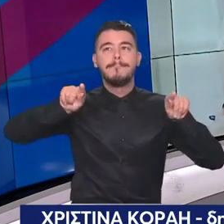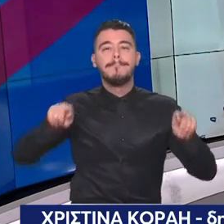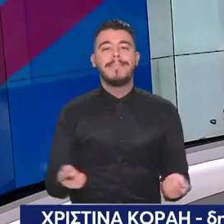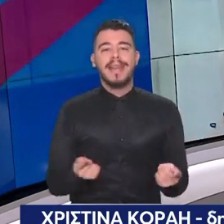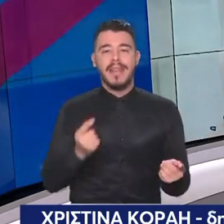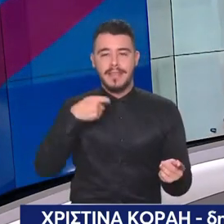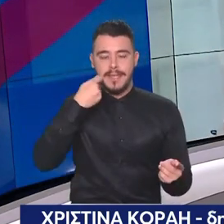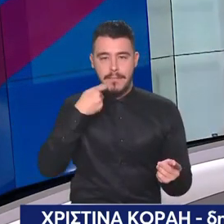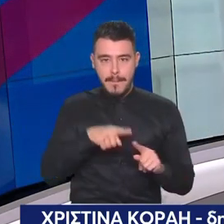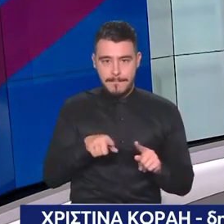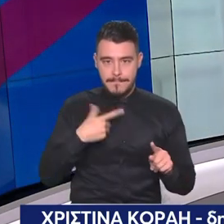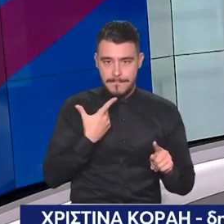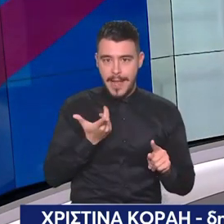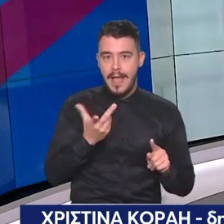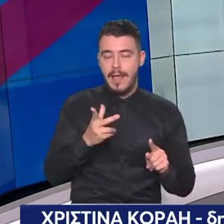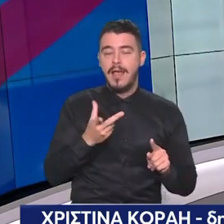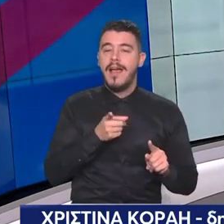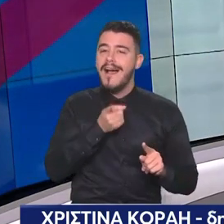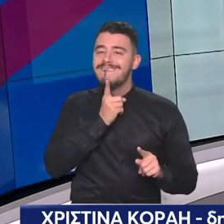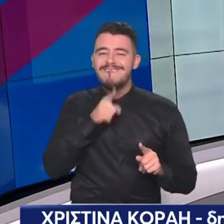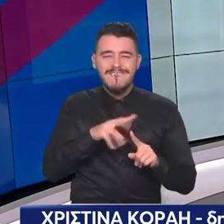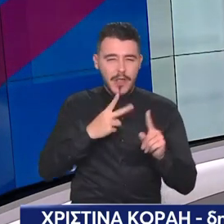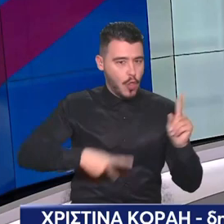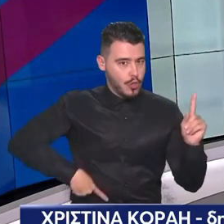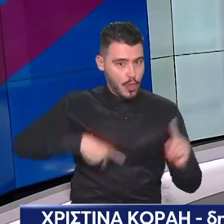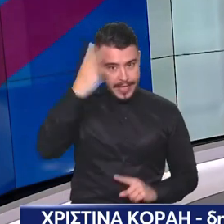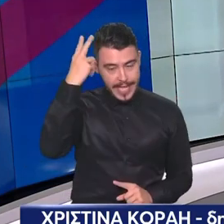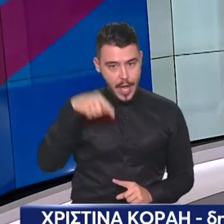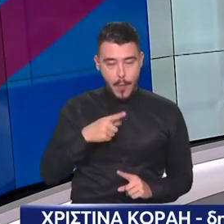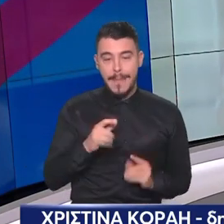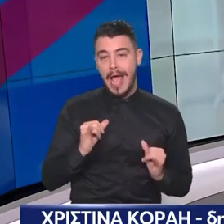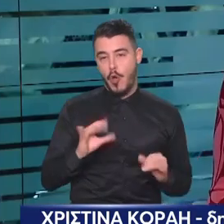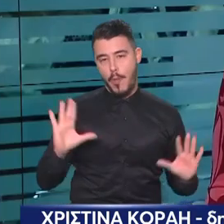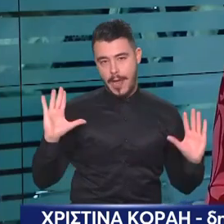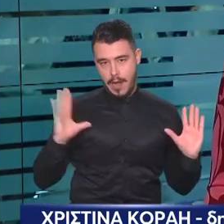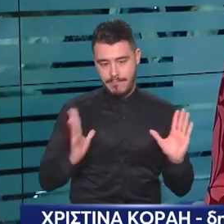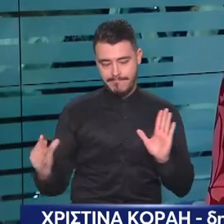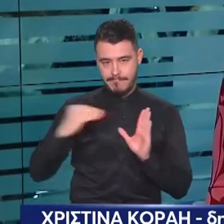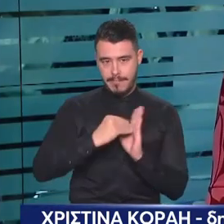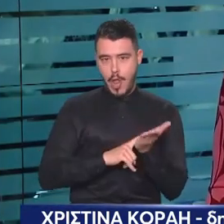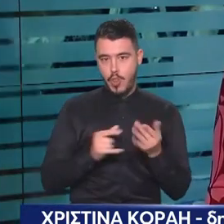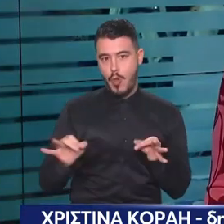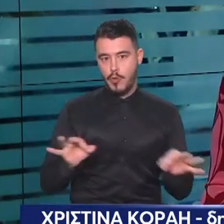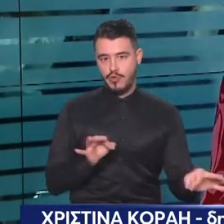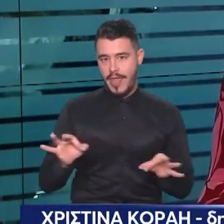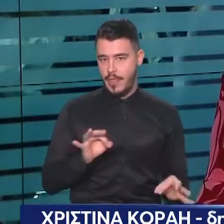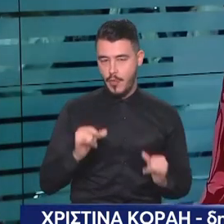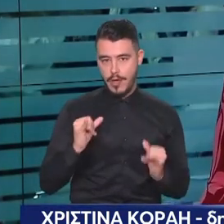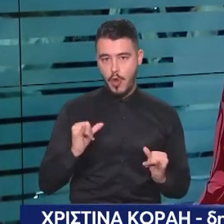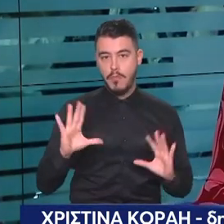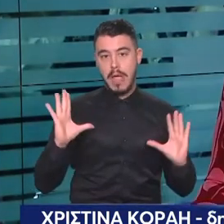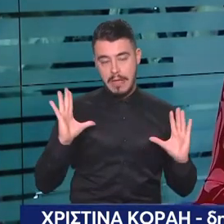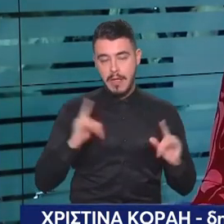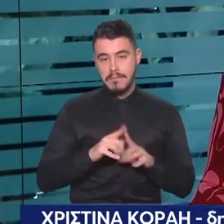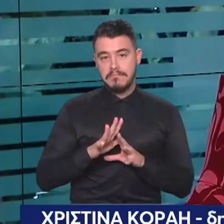σε μια παρένθετη μητέρα. Αυτό το δικαίωμα δεν θα άνοιξει. Εκεί φαίνεται να προσανατολίζεται η κυβέρνηση. Η